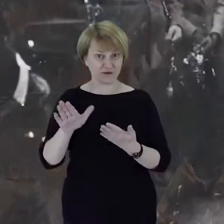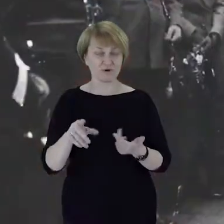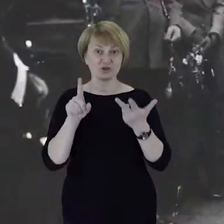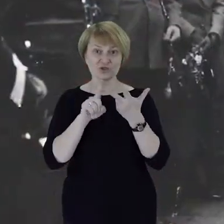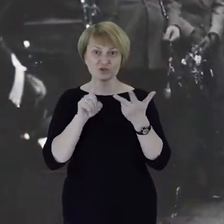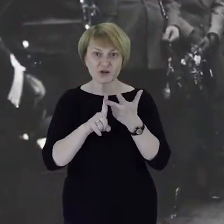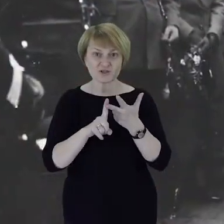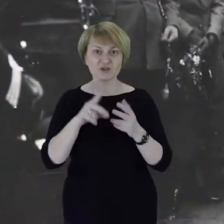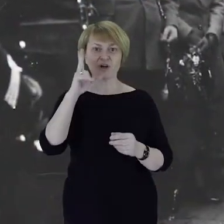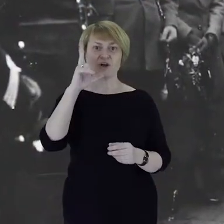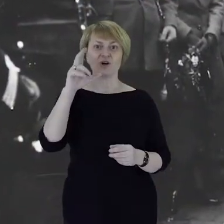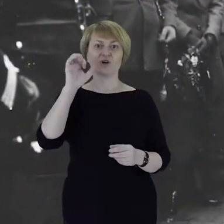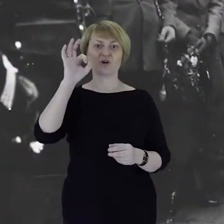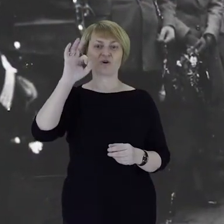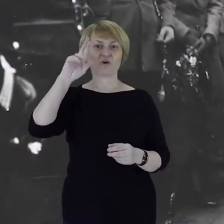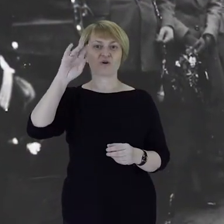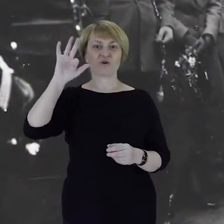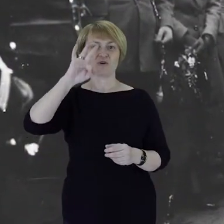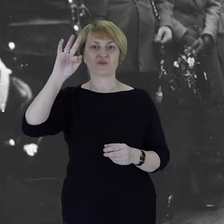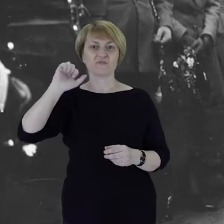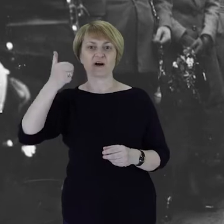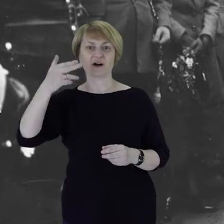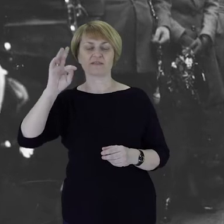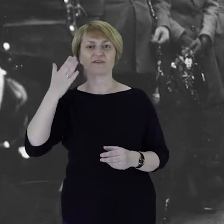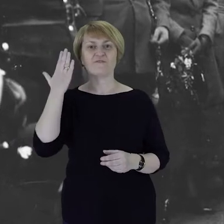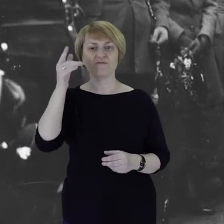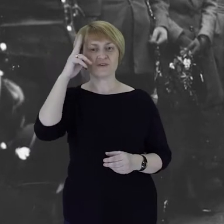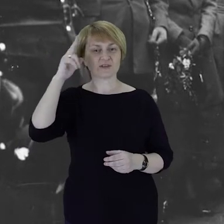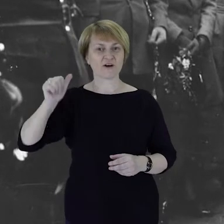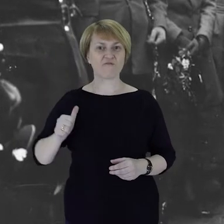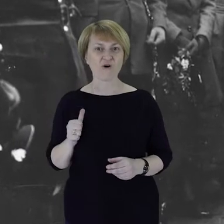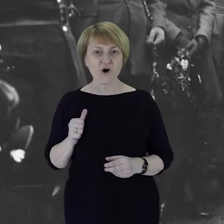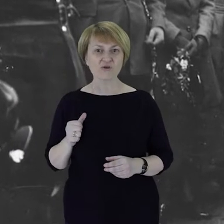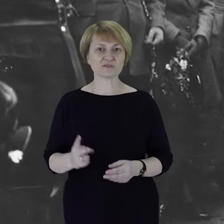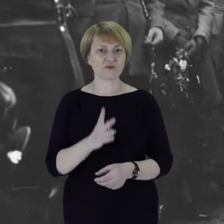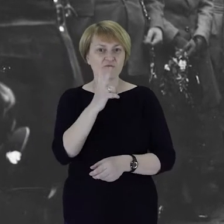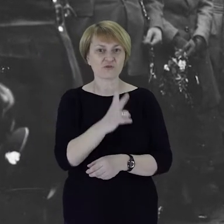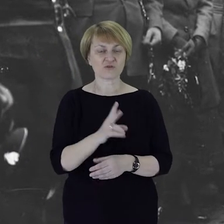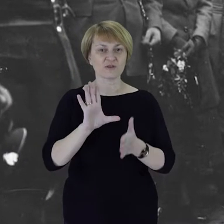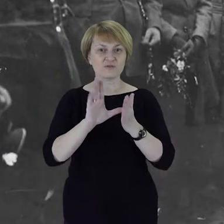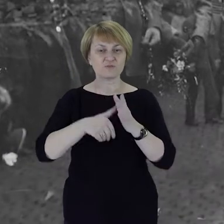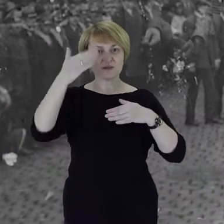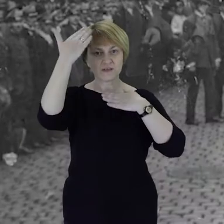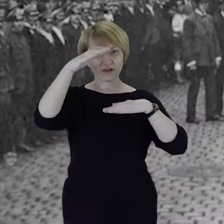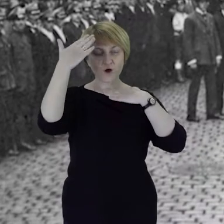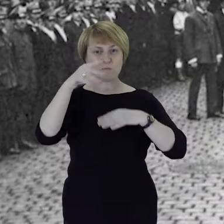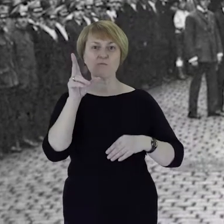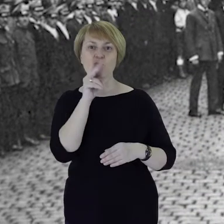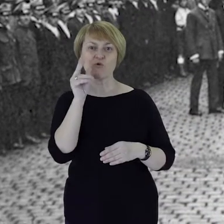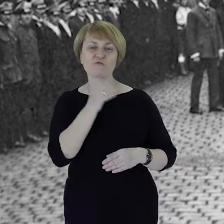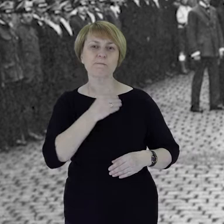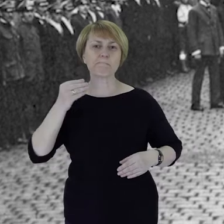Korfanty wita wojska polskie wkraczające do Katowic, używa nazwy